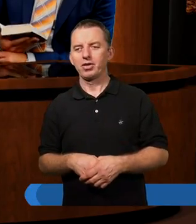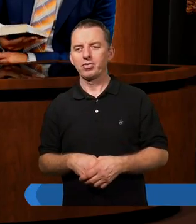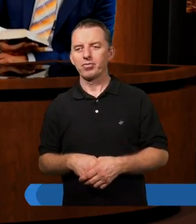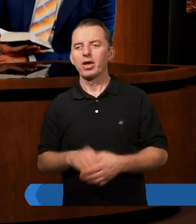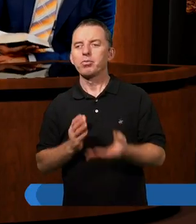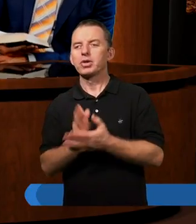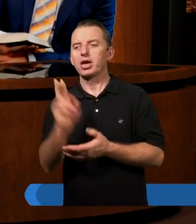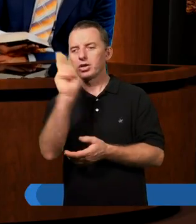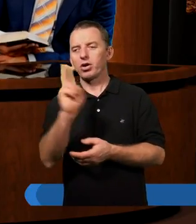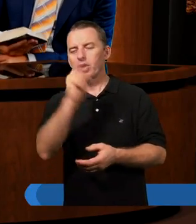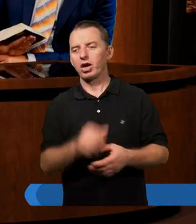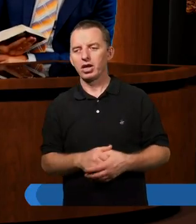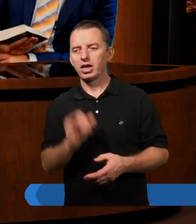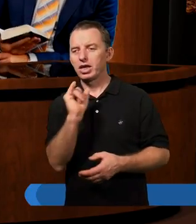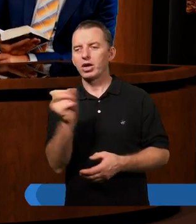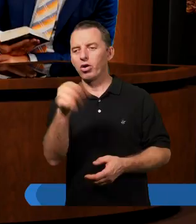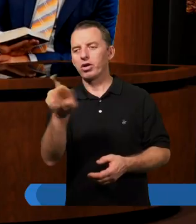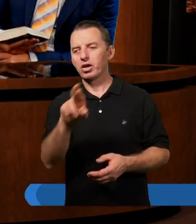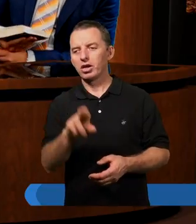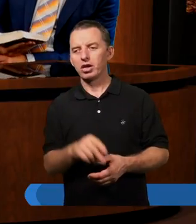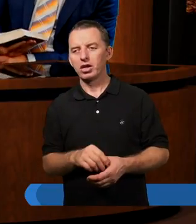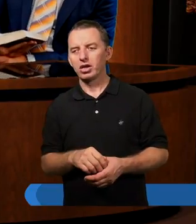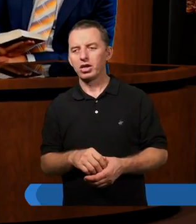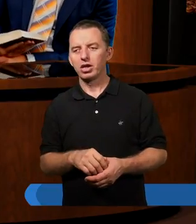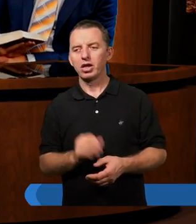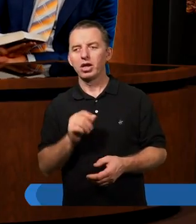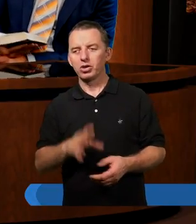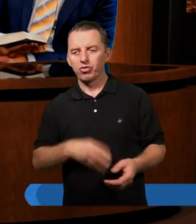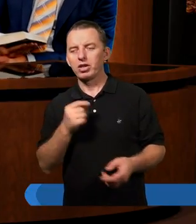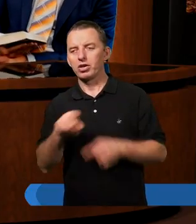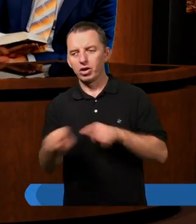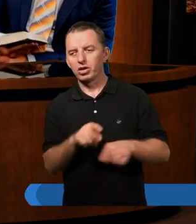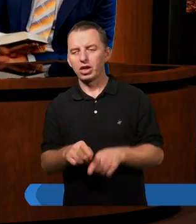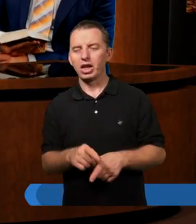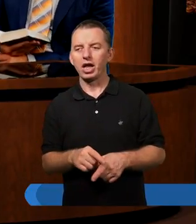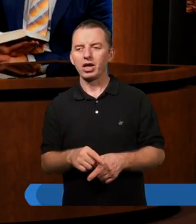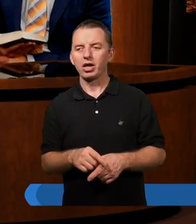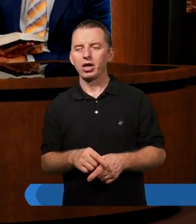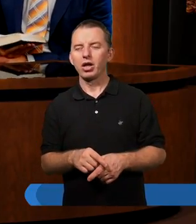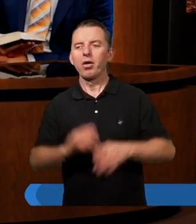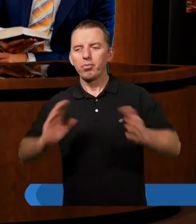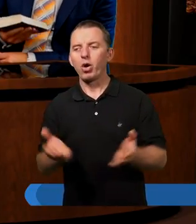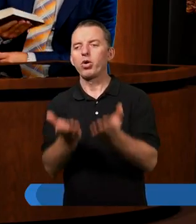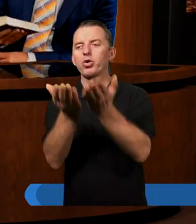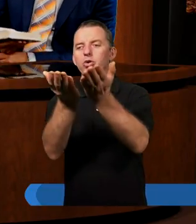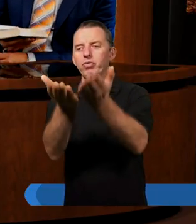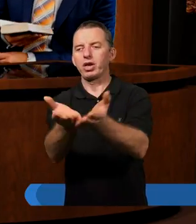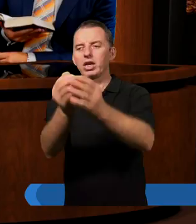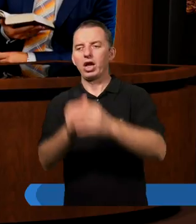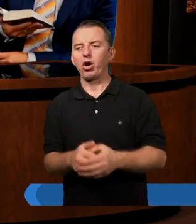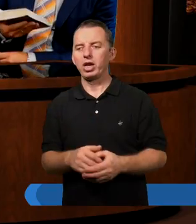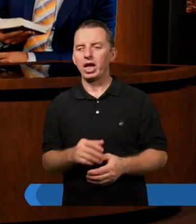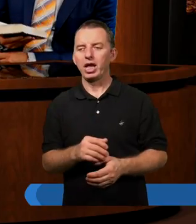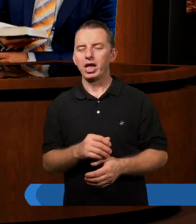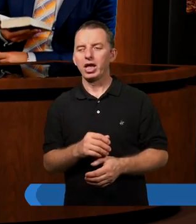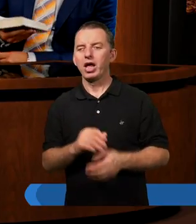Przez kogo? Proszę bardzo, Igor. To też przede wszystkim znaczy osoba, która jest poświęcona. Zresztą tutaj też w tym słowie